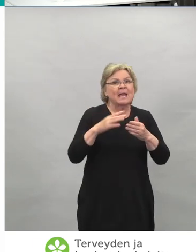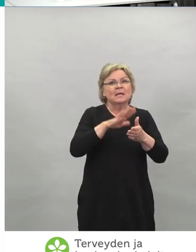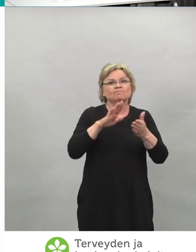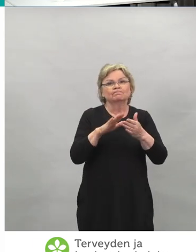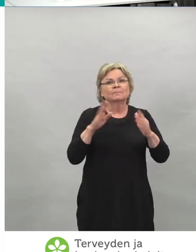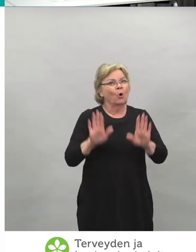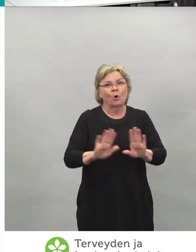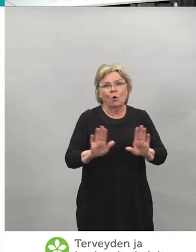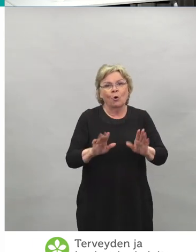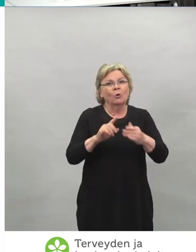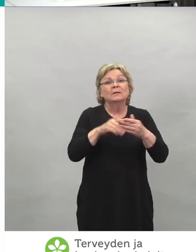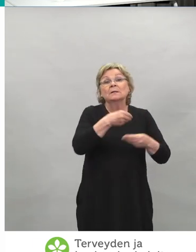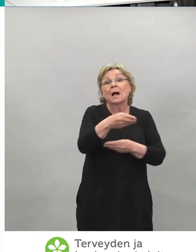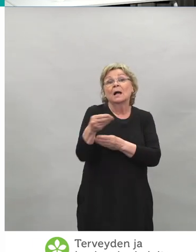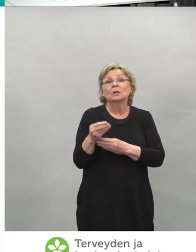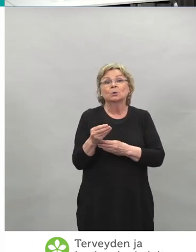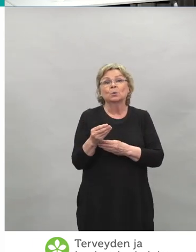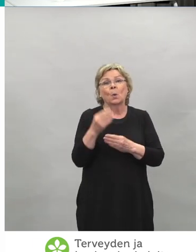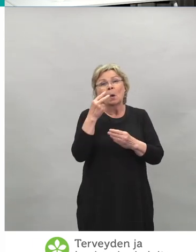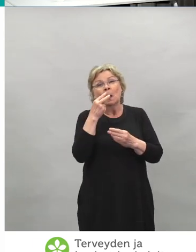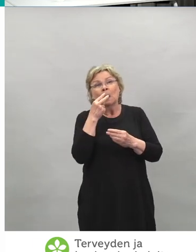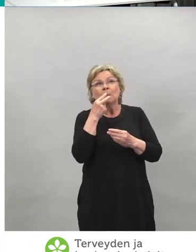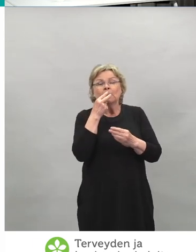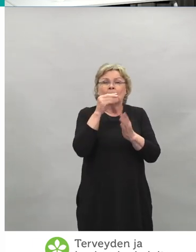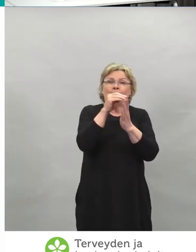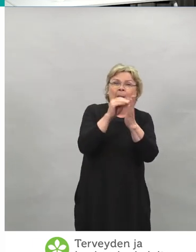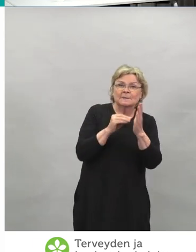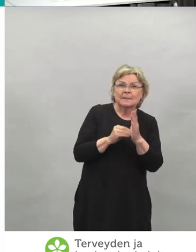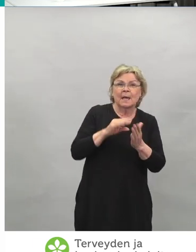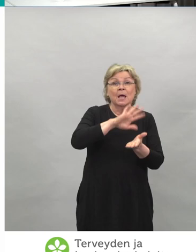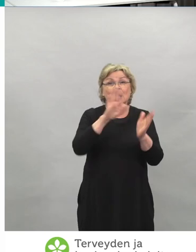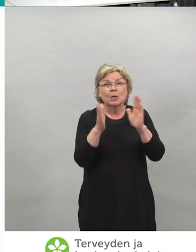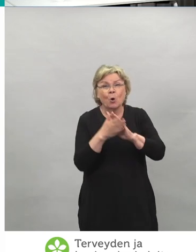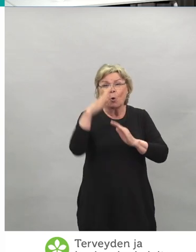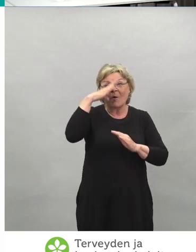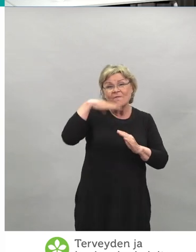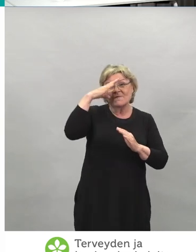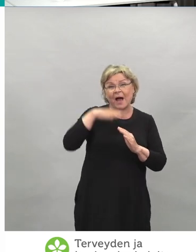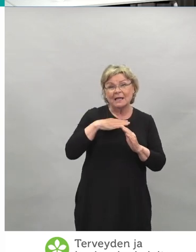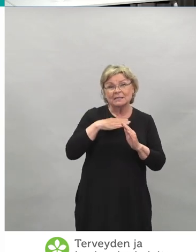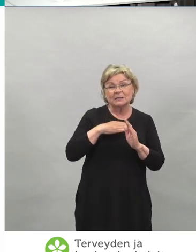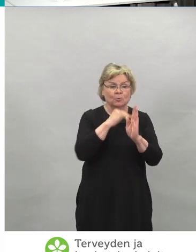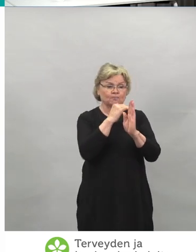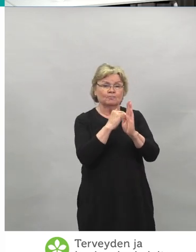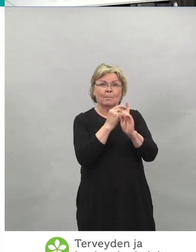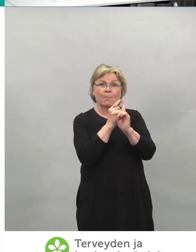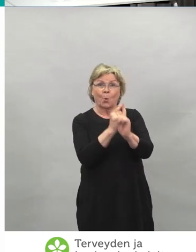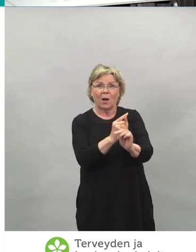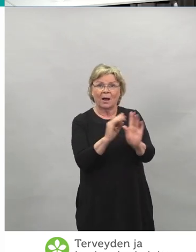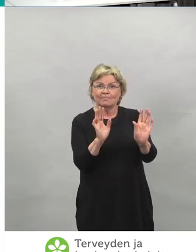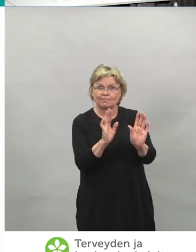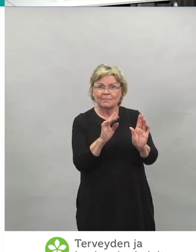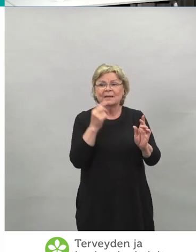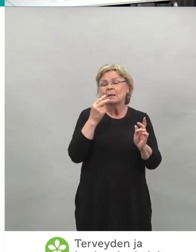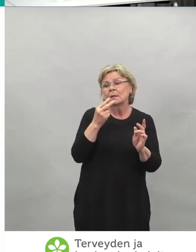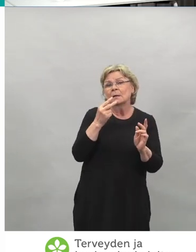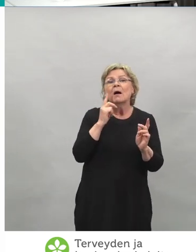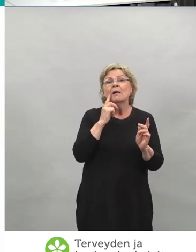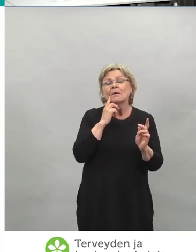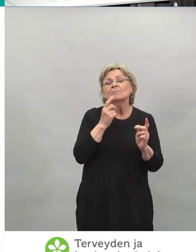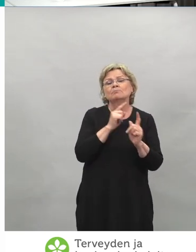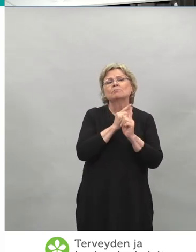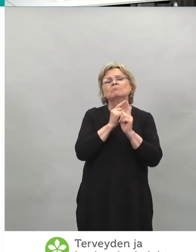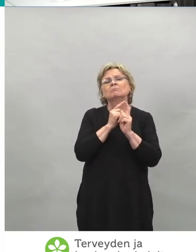koko väestön määrän perusteella, vaan koko ajan sen perusteella, että mitä rokotettavaa ryhmää